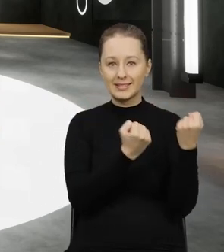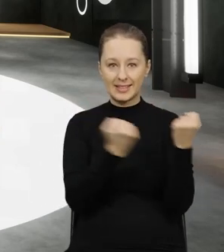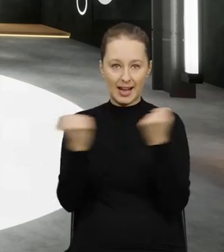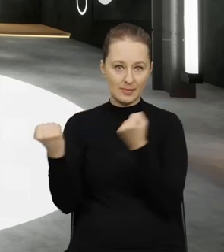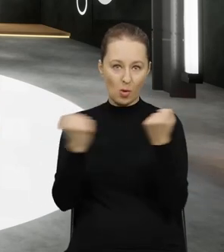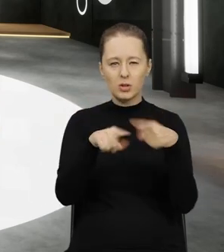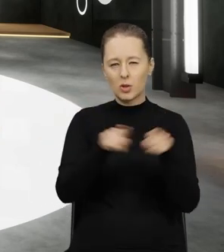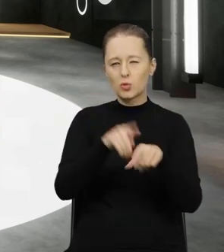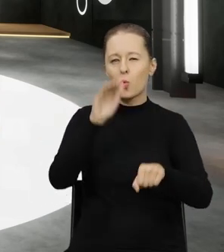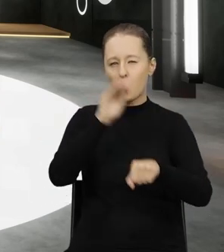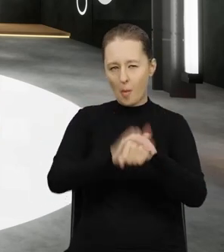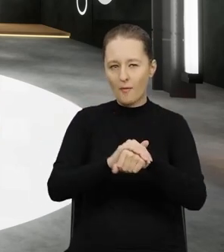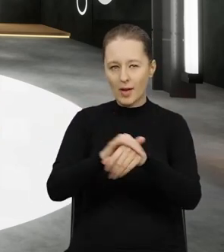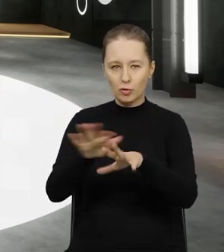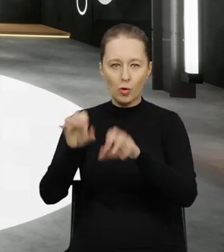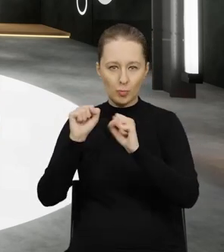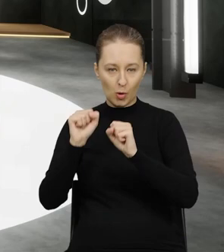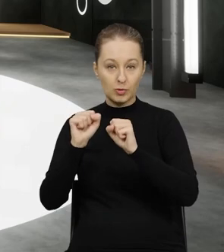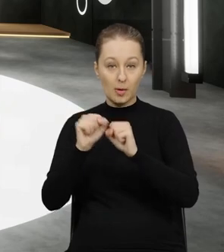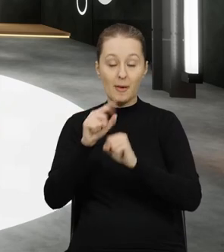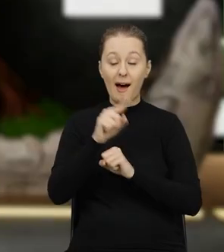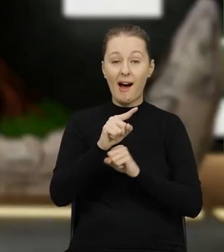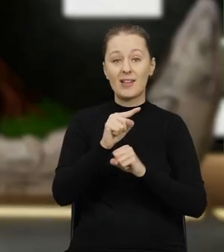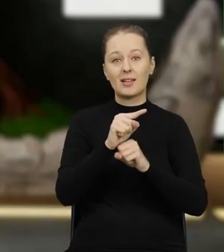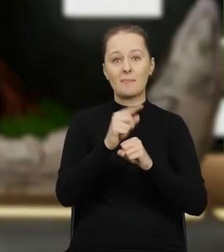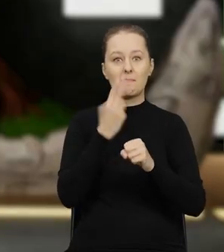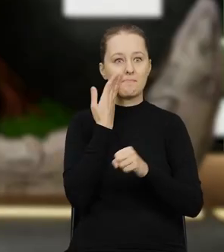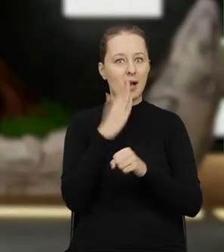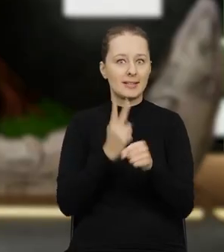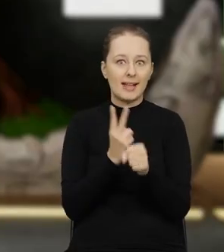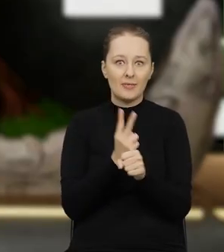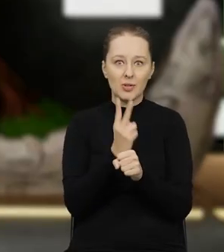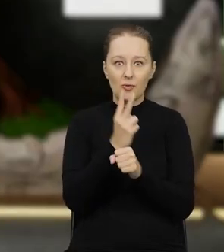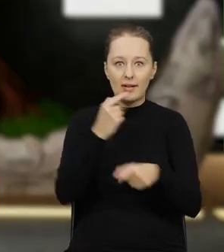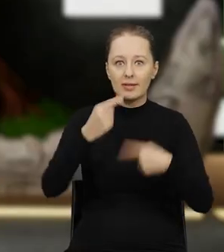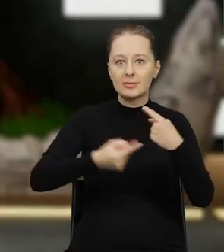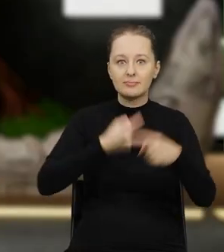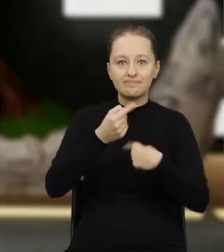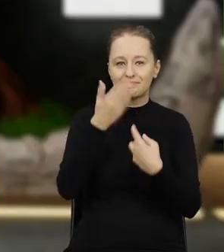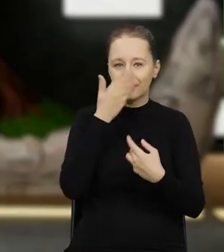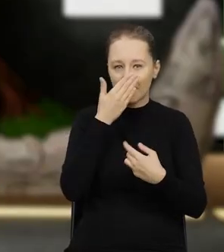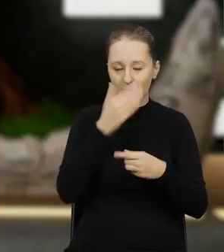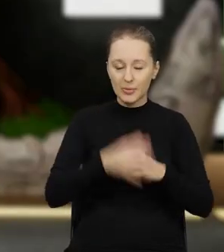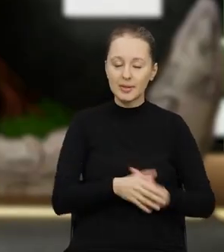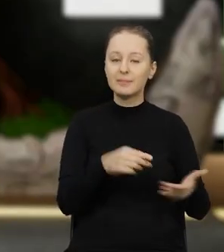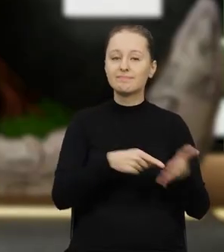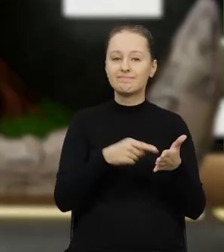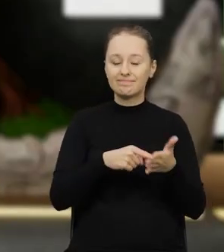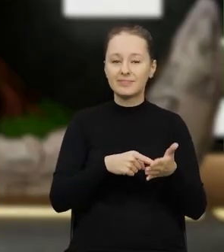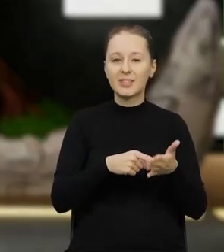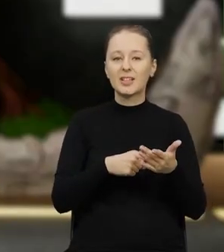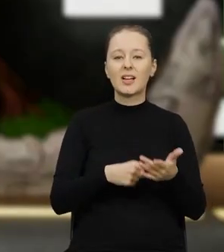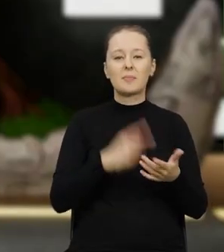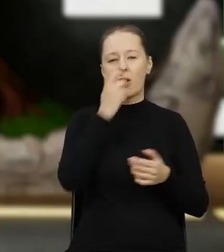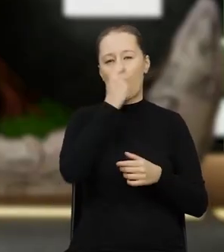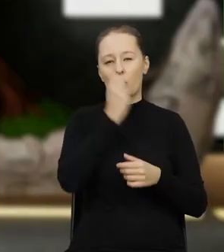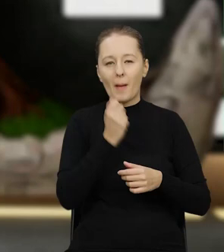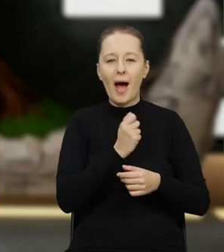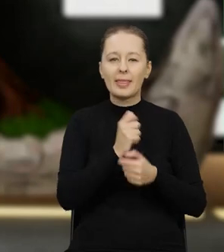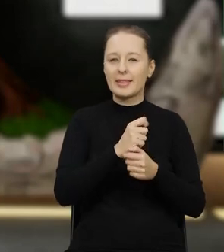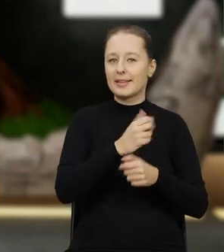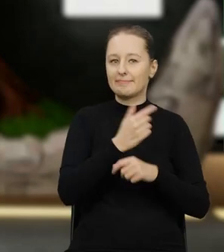zawartą umowę z odbiorcą odpadów. Natomiast ta bardziej złożona procedura to już jest procedura, która dotyczy odpadów